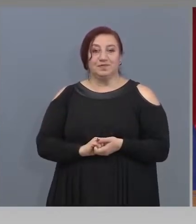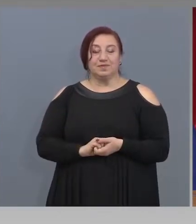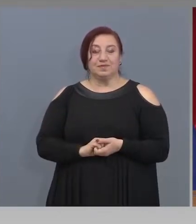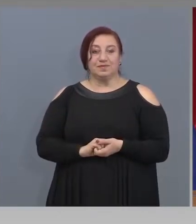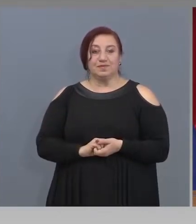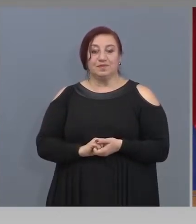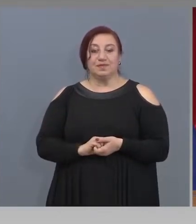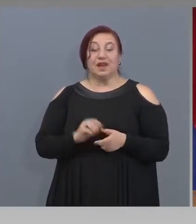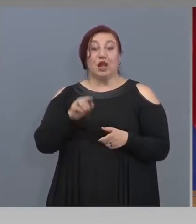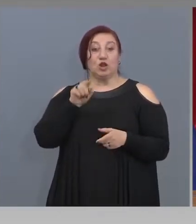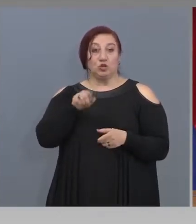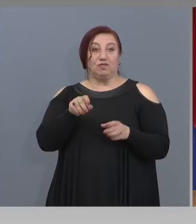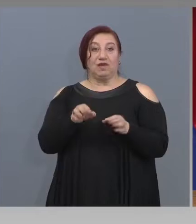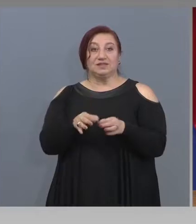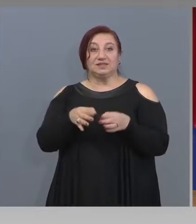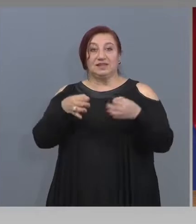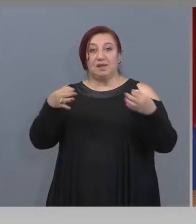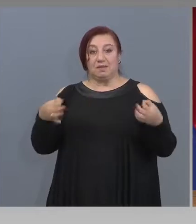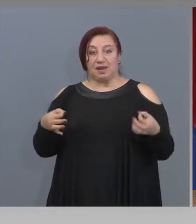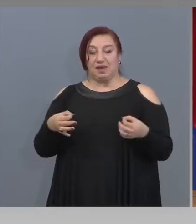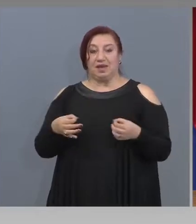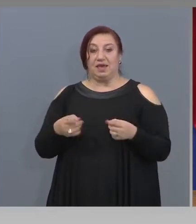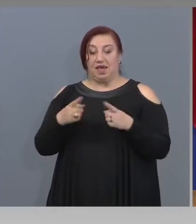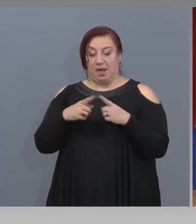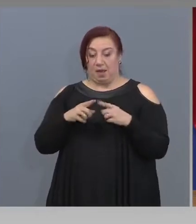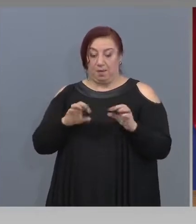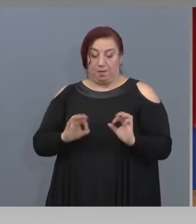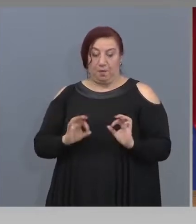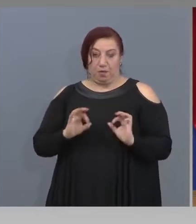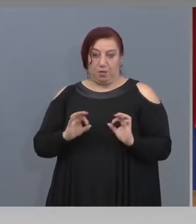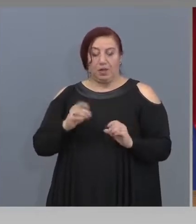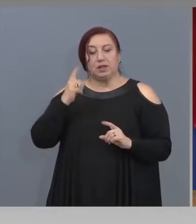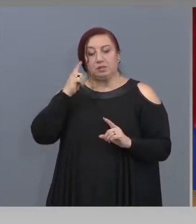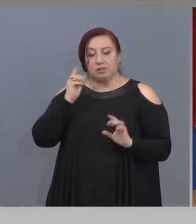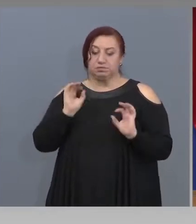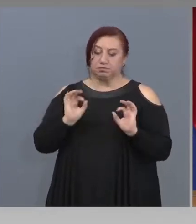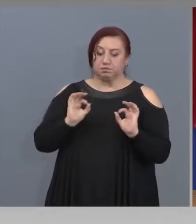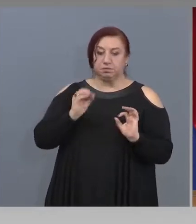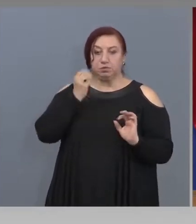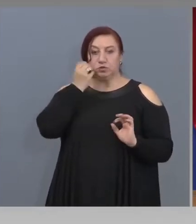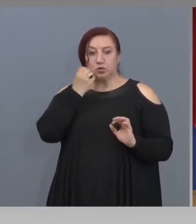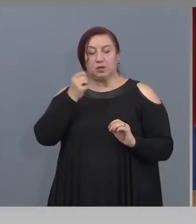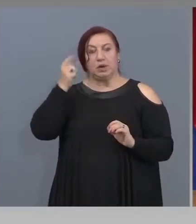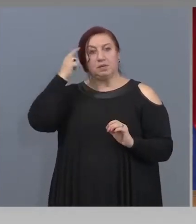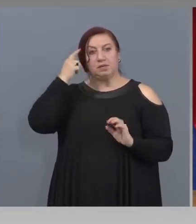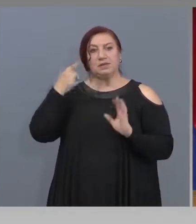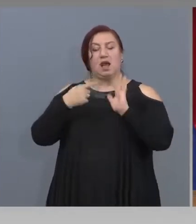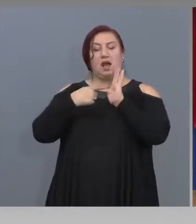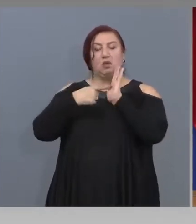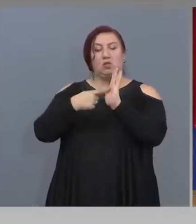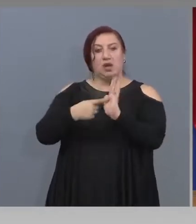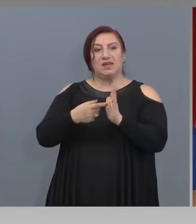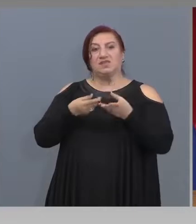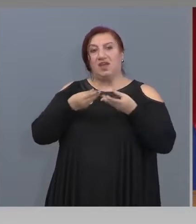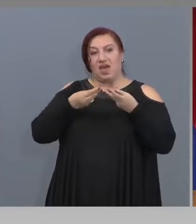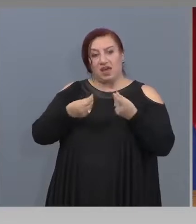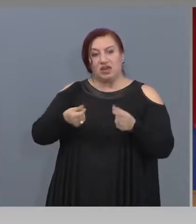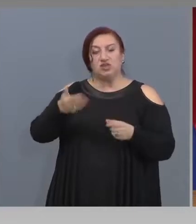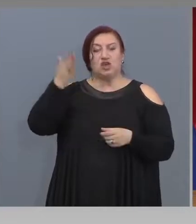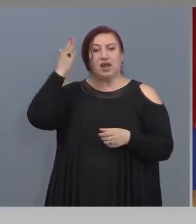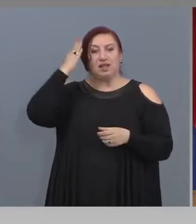това са мерките към момента. Мисля, че са адекватни, мисля, че показват грижата на правителството към